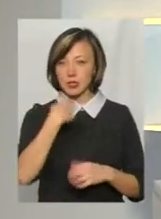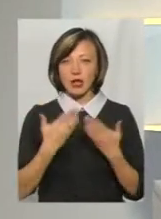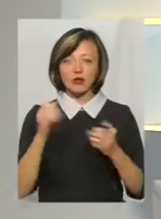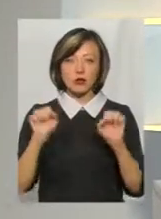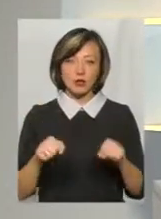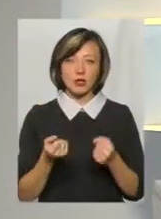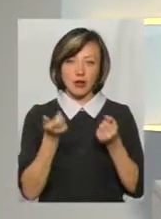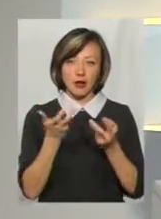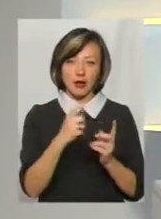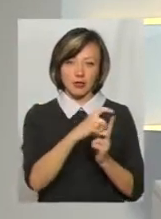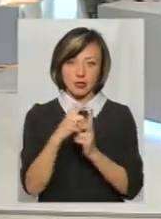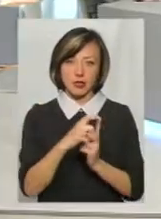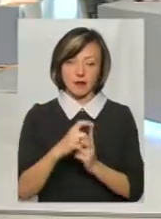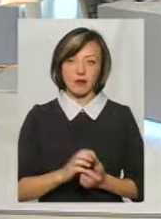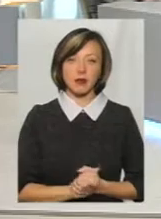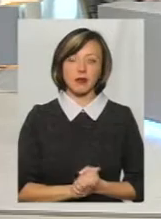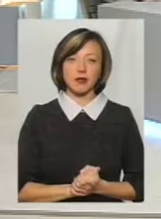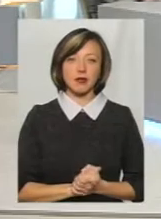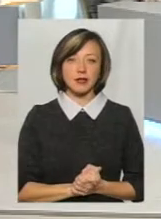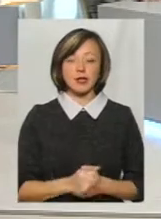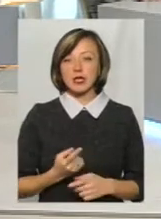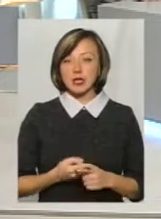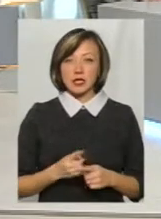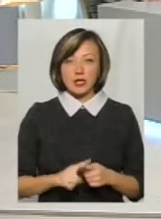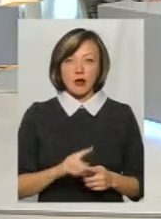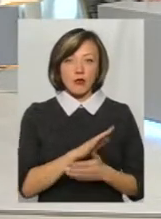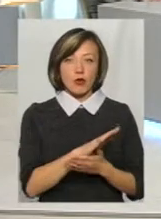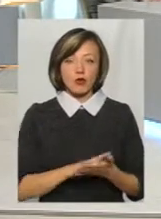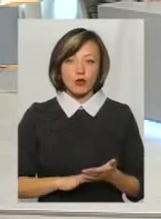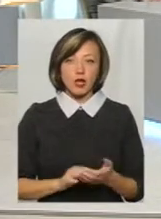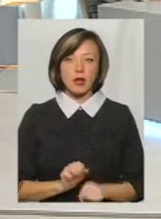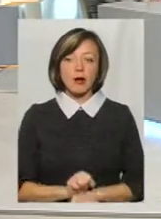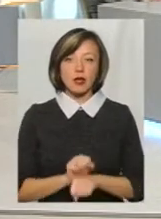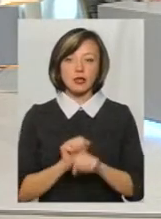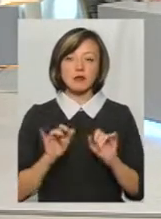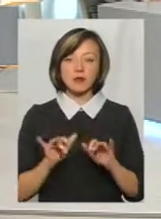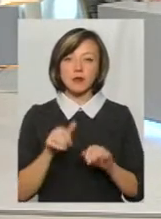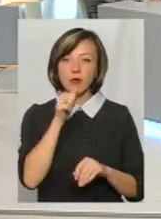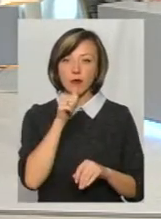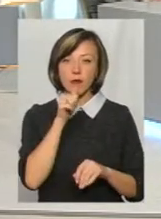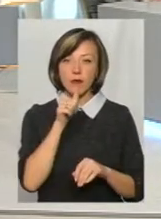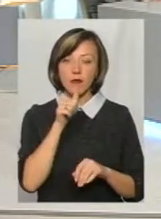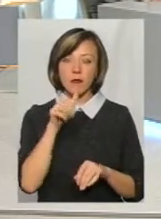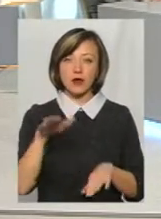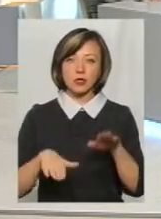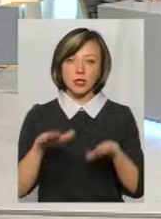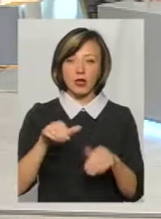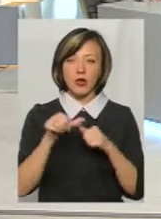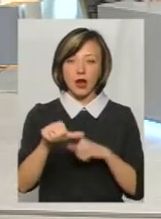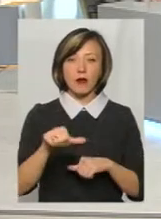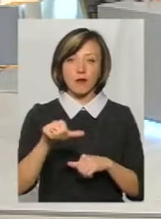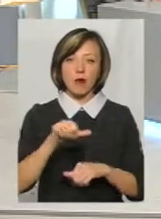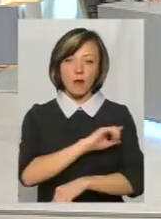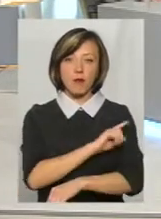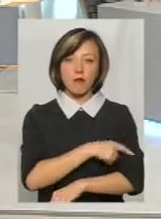по пару слів, будь ласка. Це продовження Майдану. Спроба розхитати, можливо, від окремих політичних сил. Але насправді на